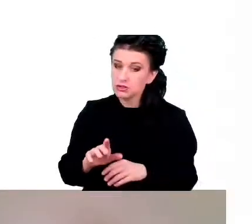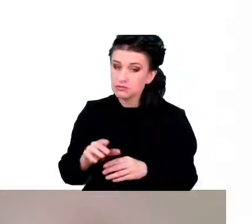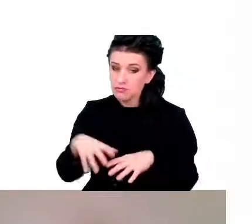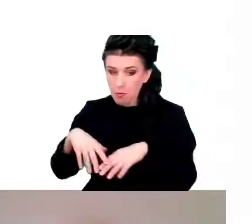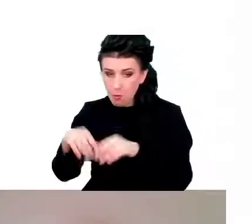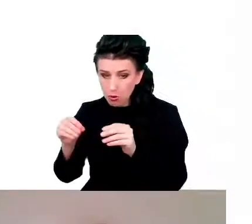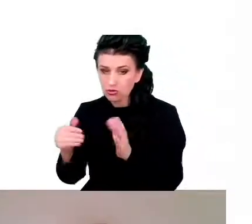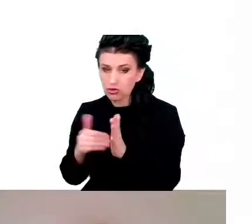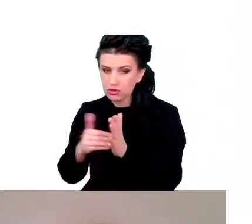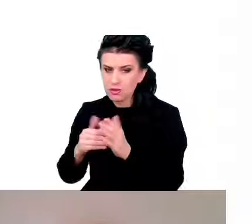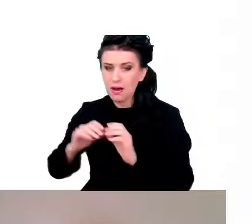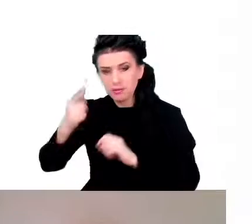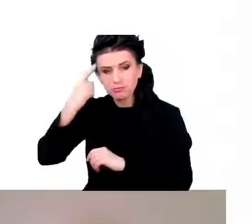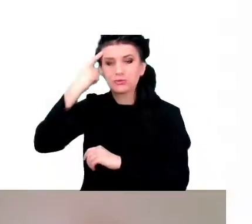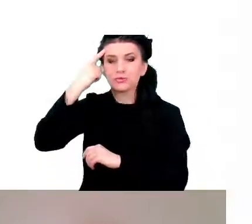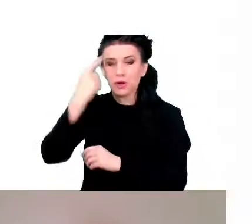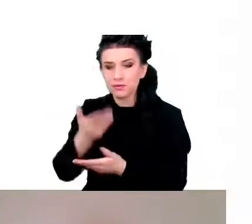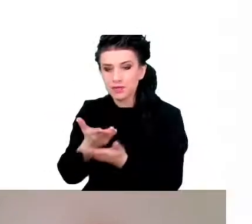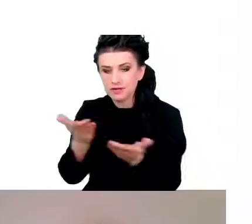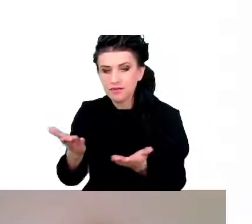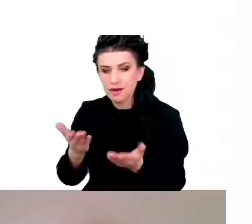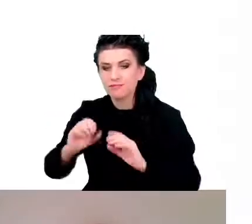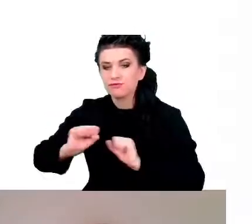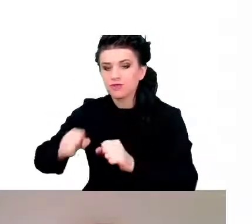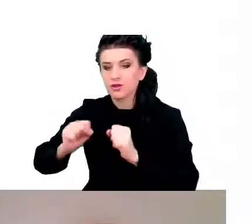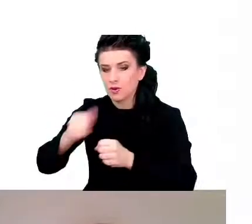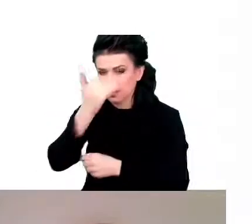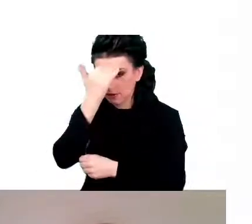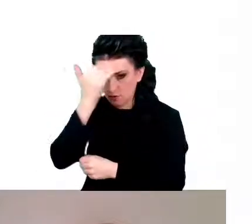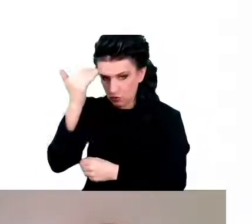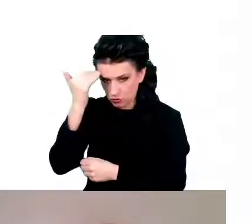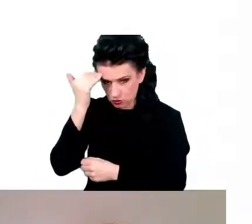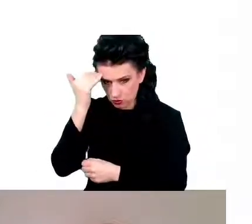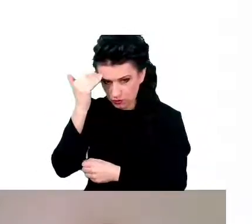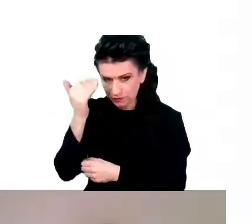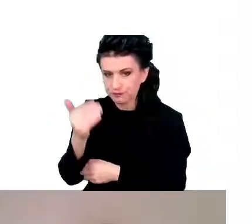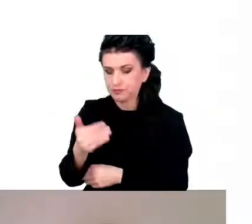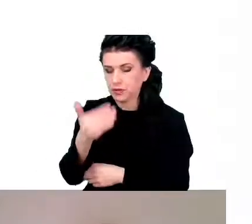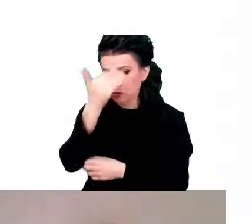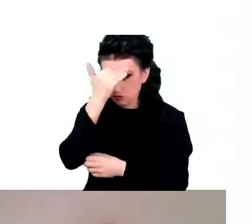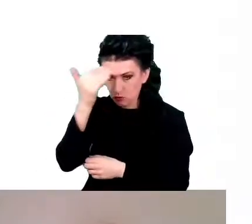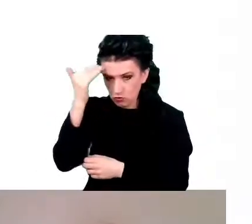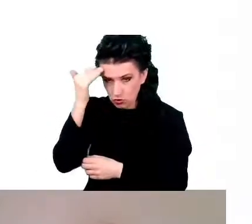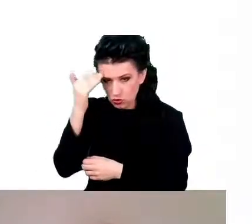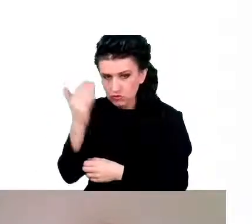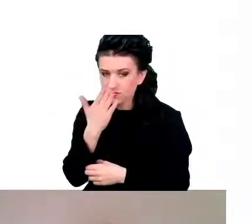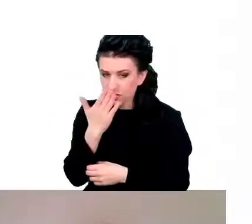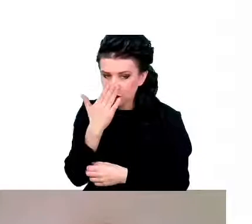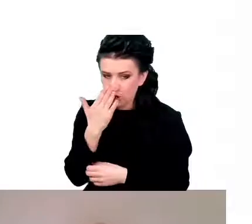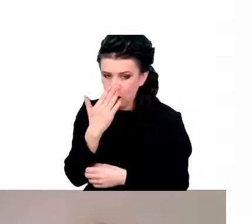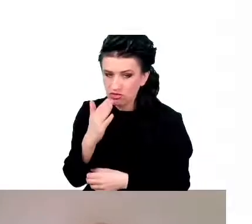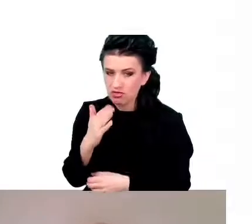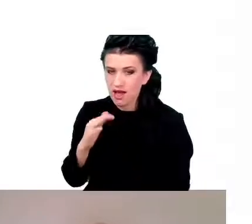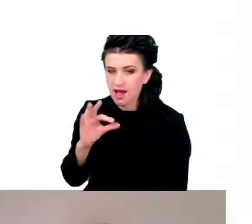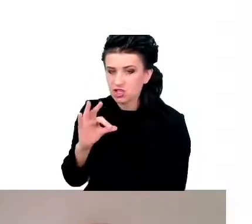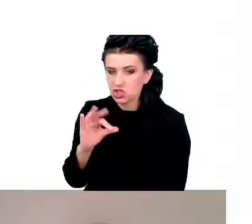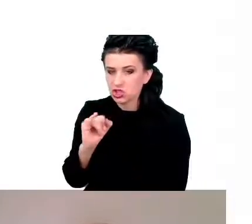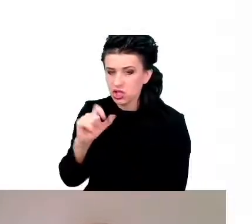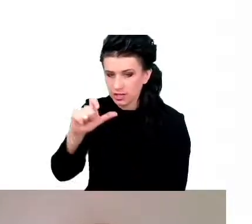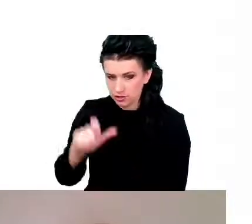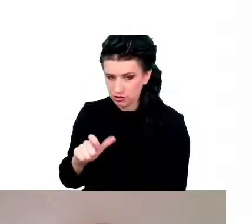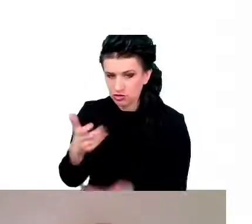Nasz mózg jest siecią neuronalną, zbudowaną,